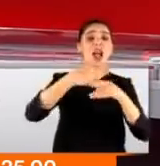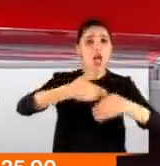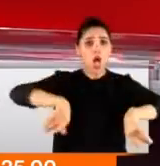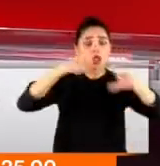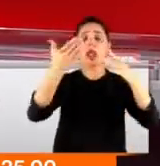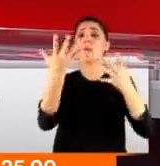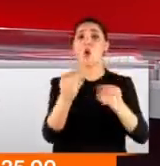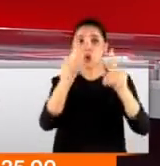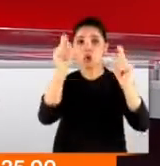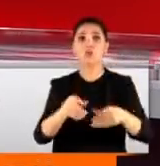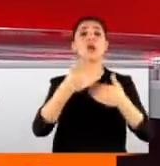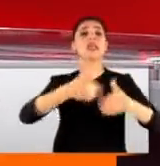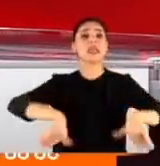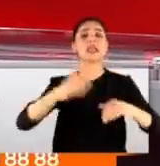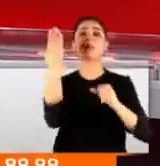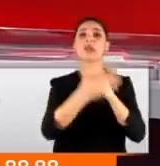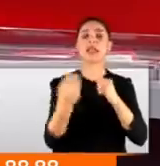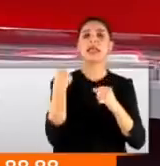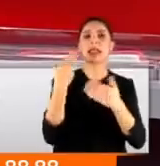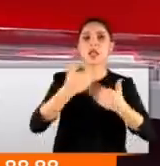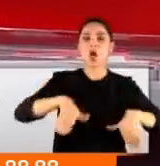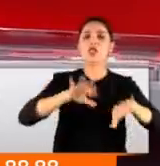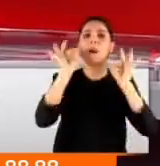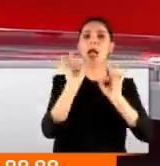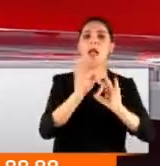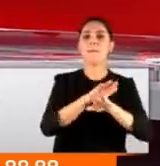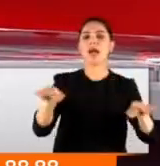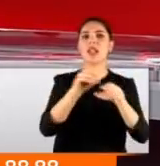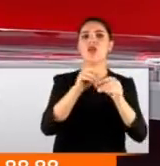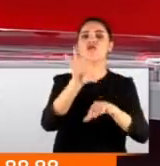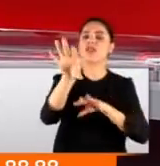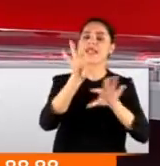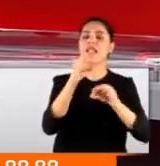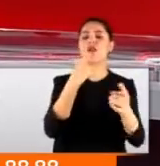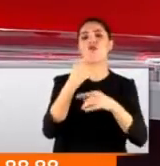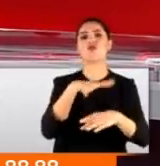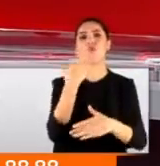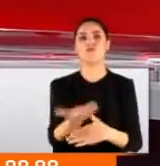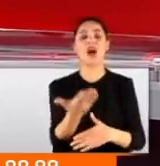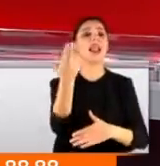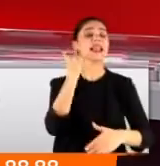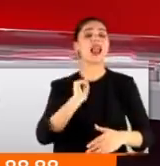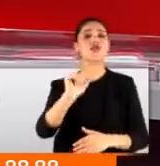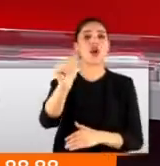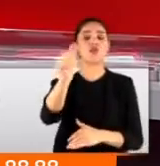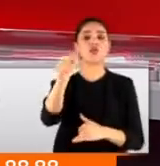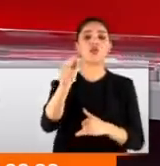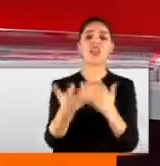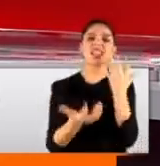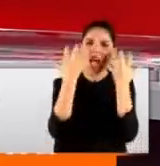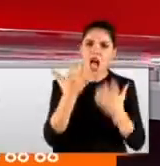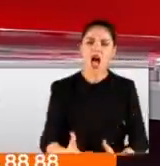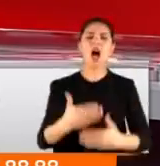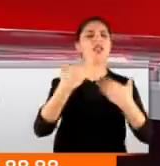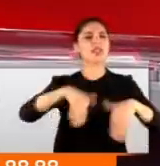Biliyorsunuz kısıtlamalarda yeni önemler alınması sürekli olarak masada bir seçenek. Yani önümüzdeki günlerde acaba daha sert